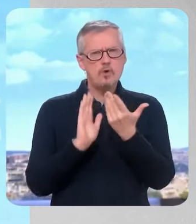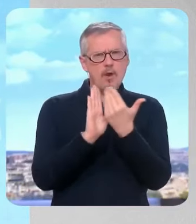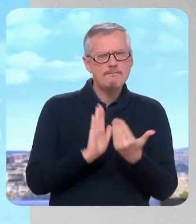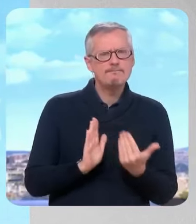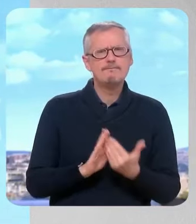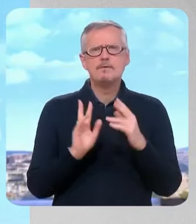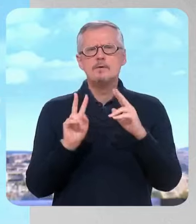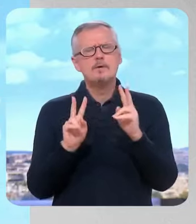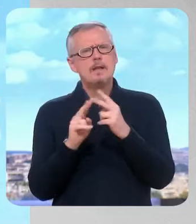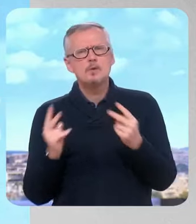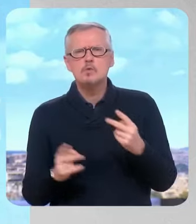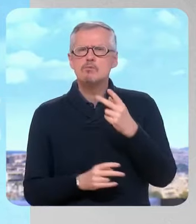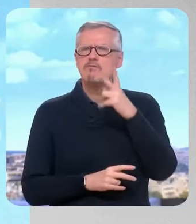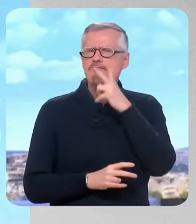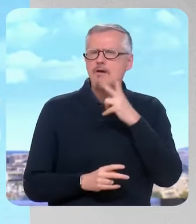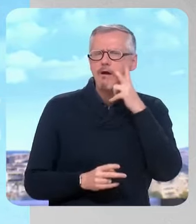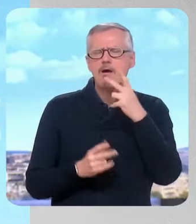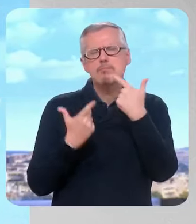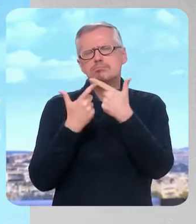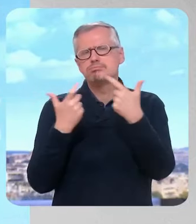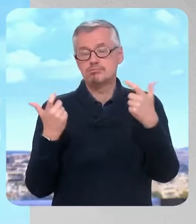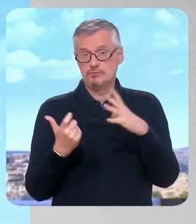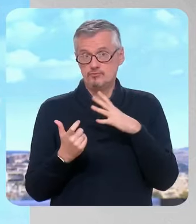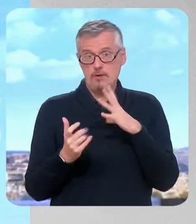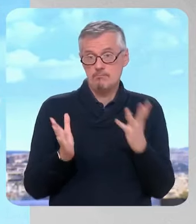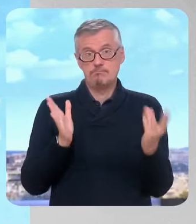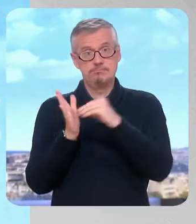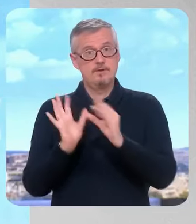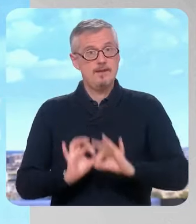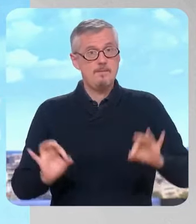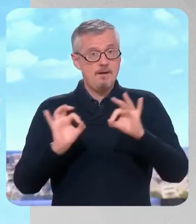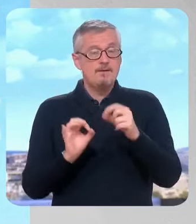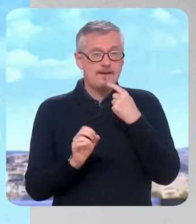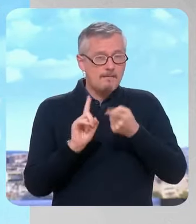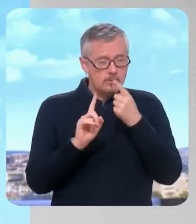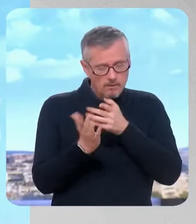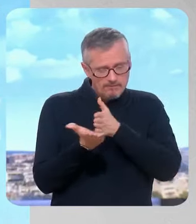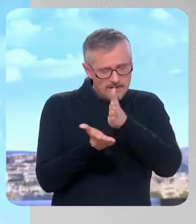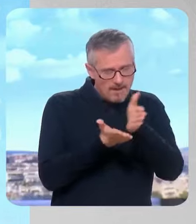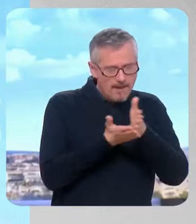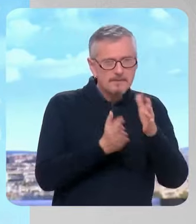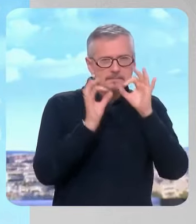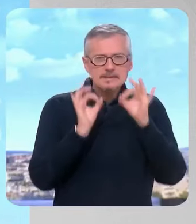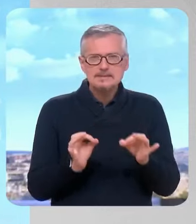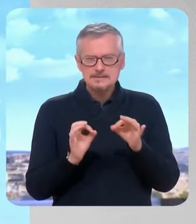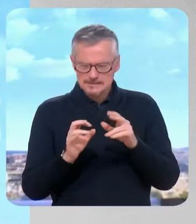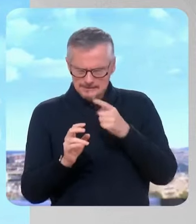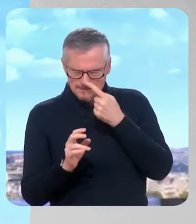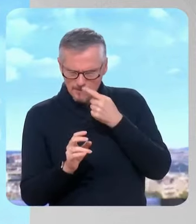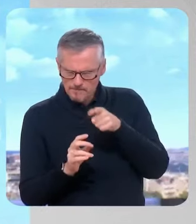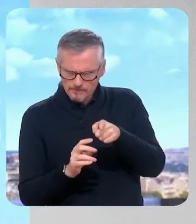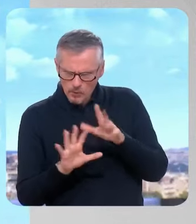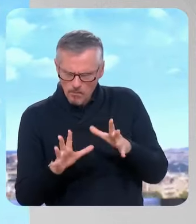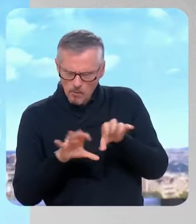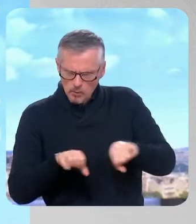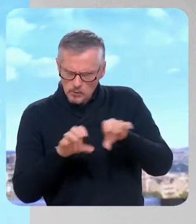ne sont pas dans EGALIM. Donc il regarder aussi quels sont ceux qui ont intérêt, et c'est passé le choix des filières d'ailleurs. Donc il faut qu'on regarde quels sont les indices et les coûts de production et